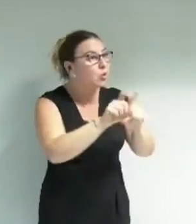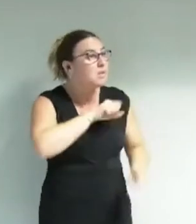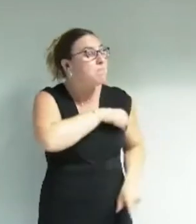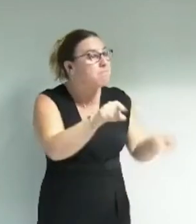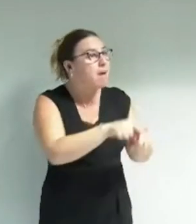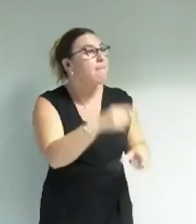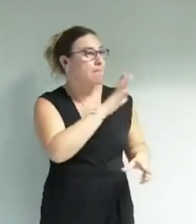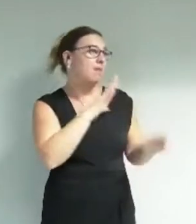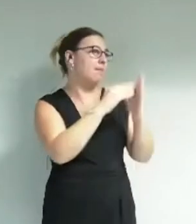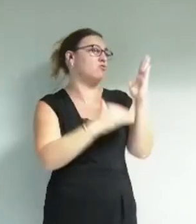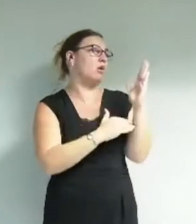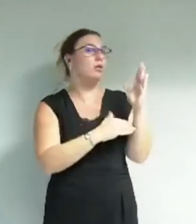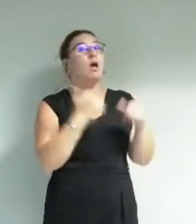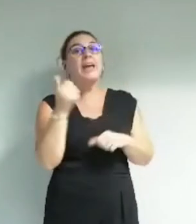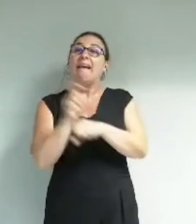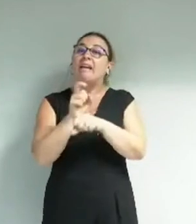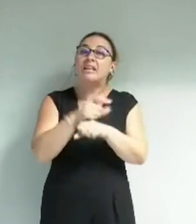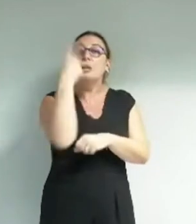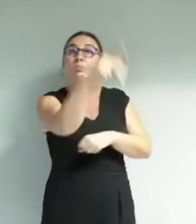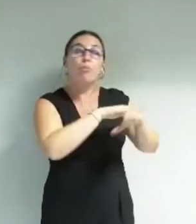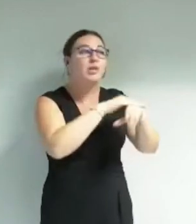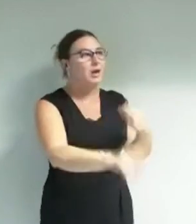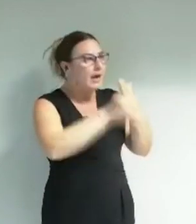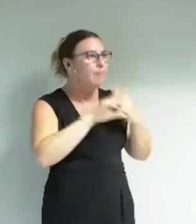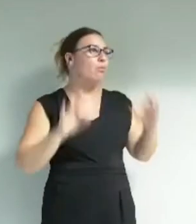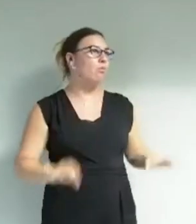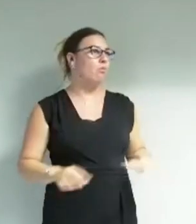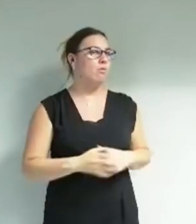répondez et répondez aux critiques sur votre politique structurelle